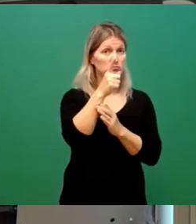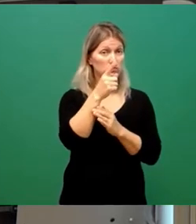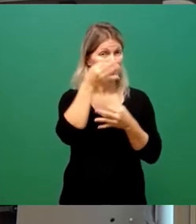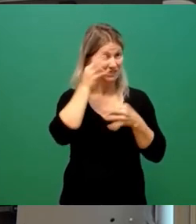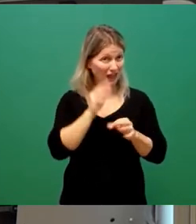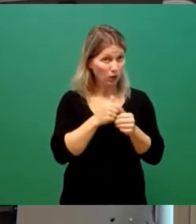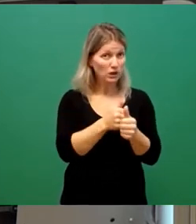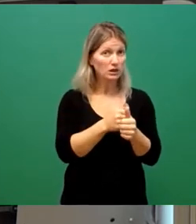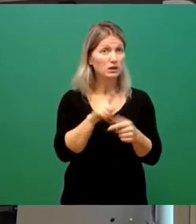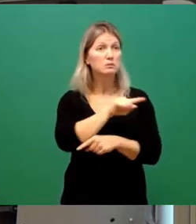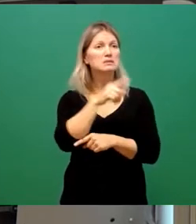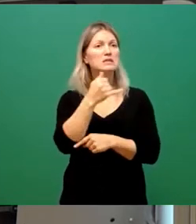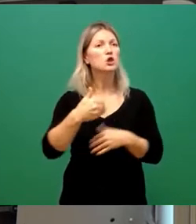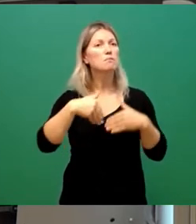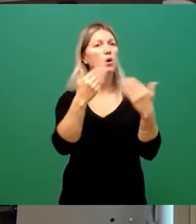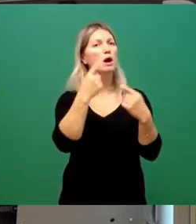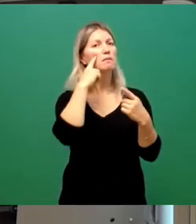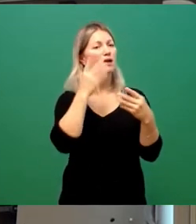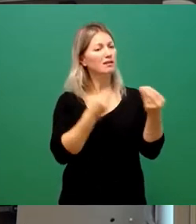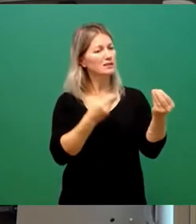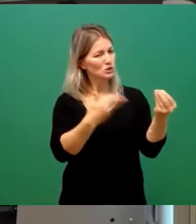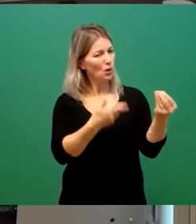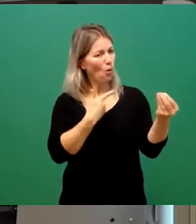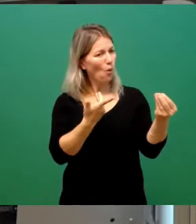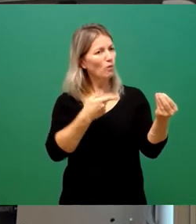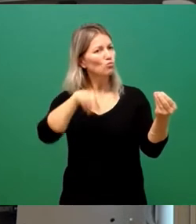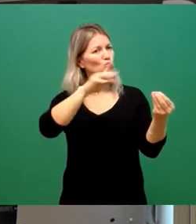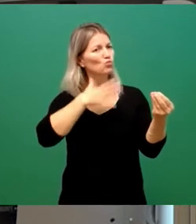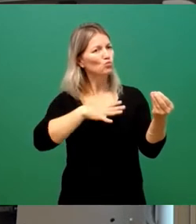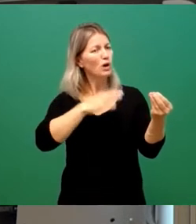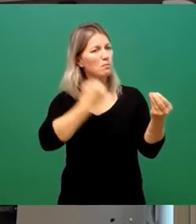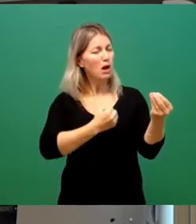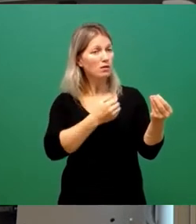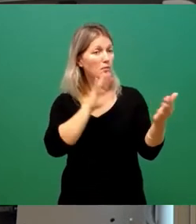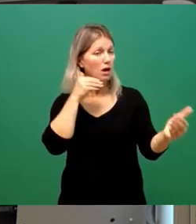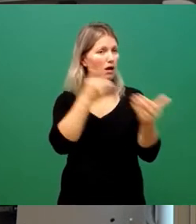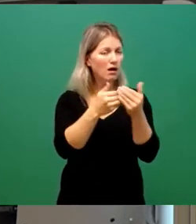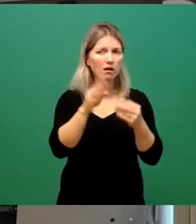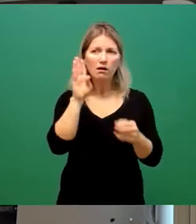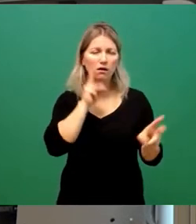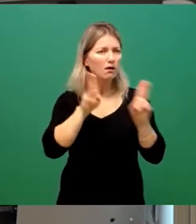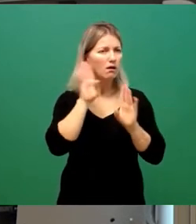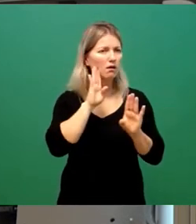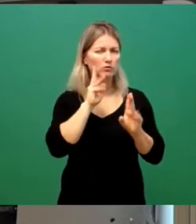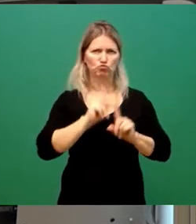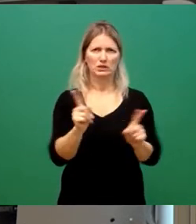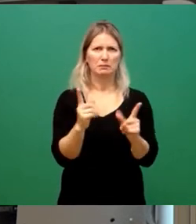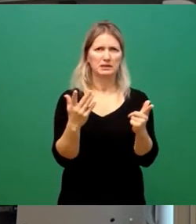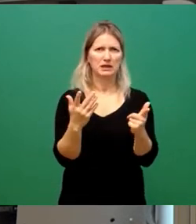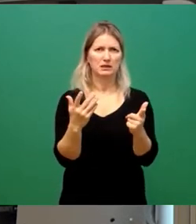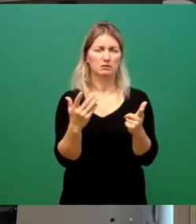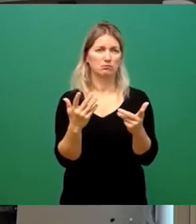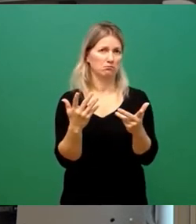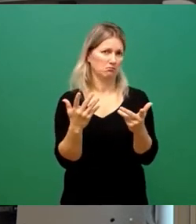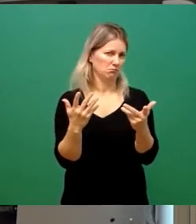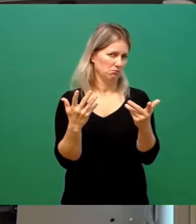habe ich noch gedacht, das ist die Vorzugsvariante. Das ist sie nun offensichtlich nicht. Und deswegen hoffe ich, dass